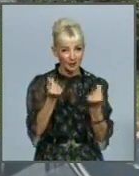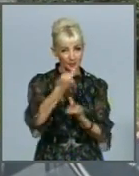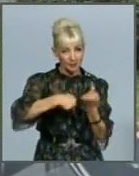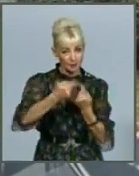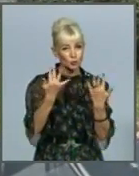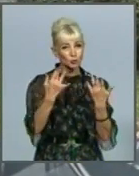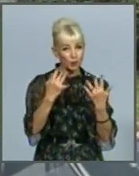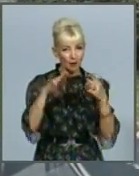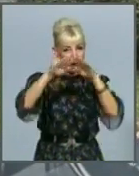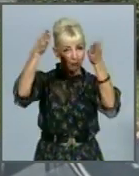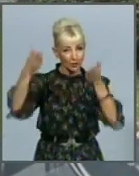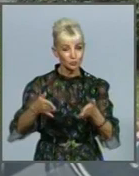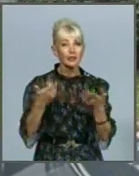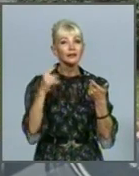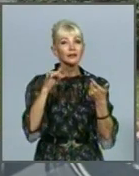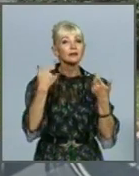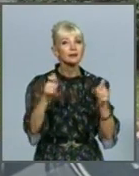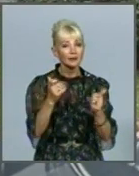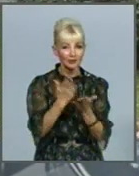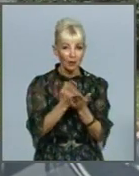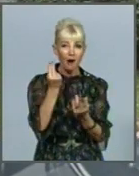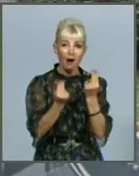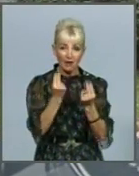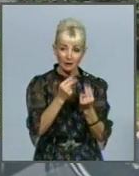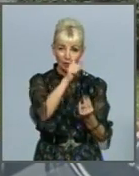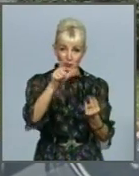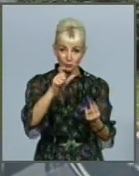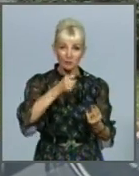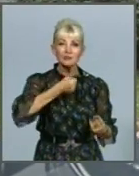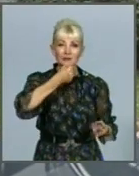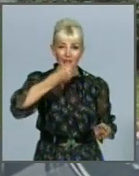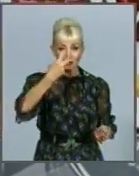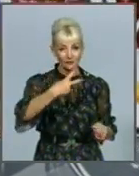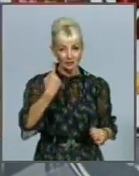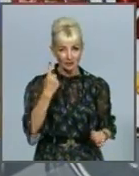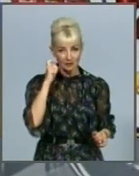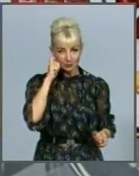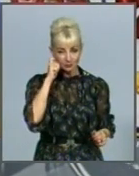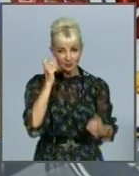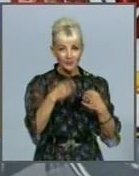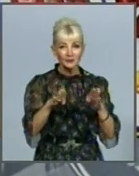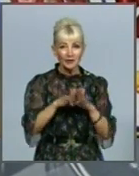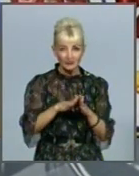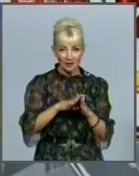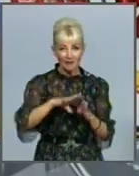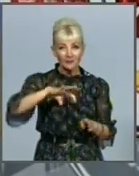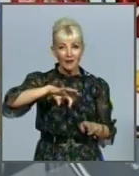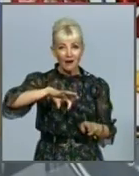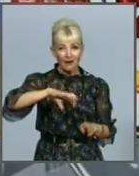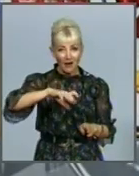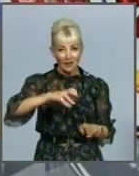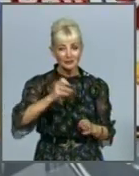розташування. А грати ж дозволять лише людям, старшим за 21 рік. Так, гральні автомати можна буде